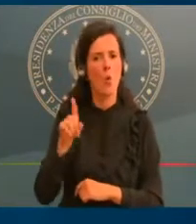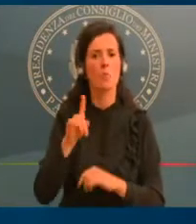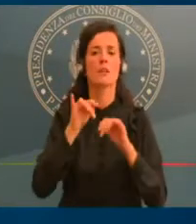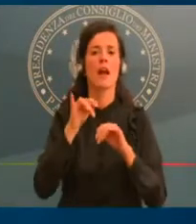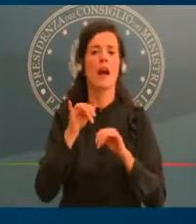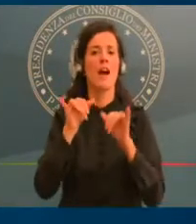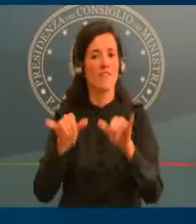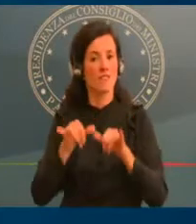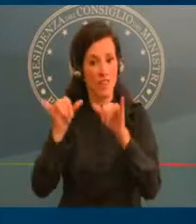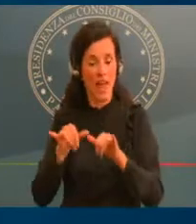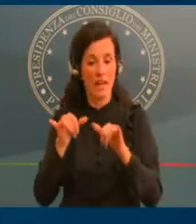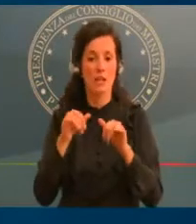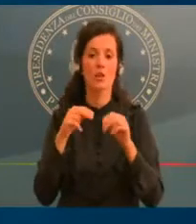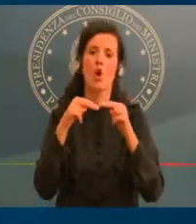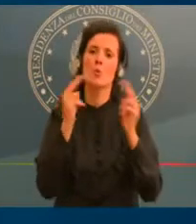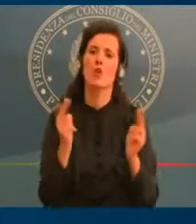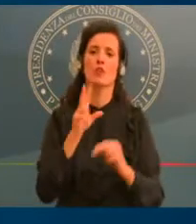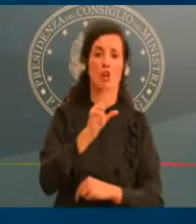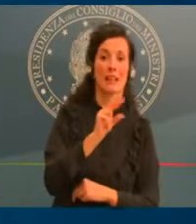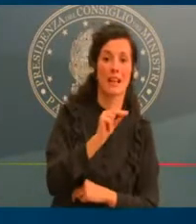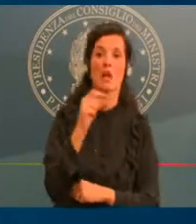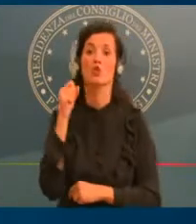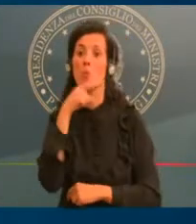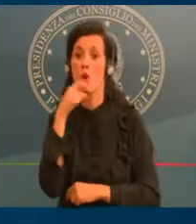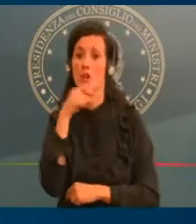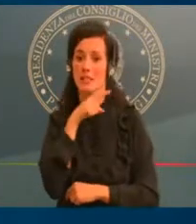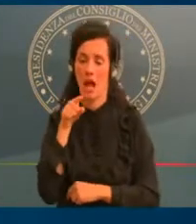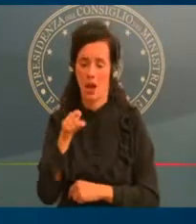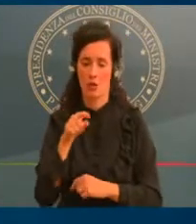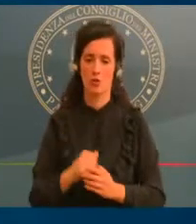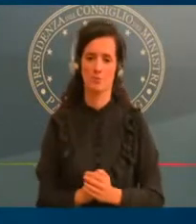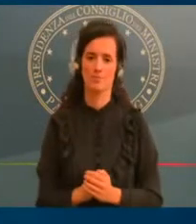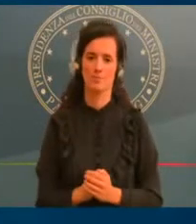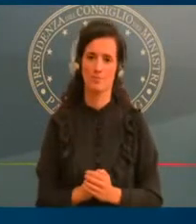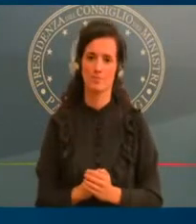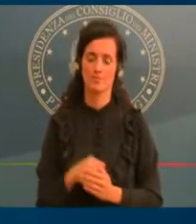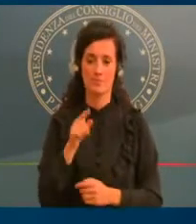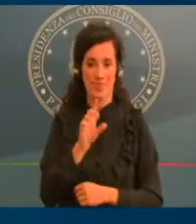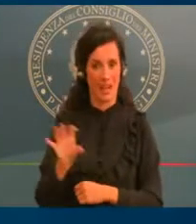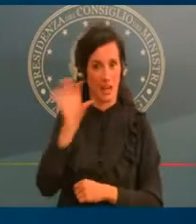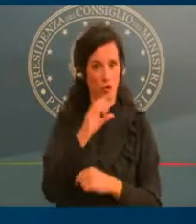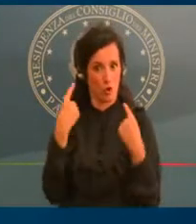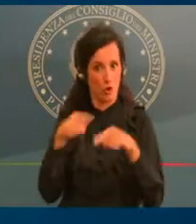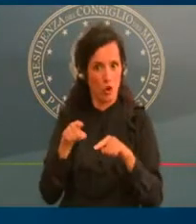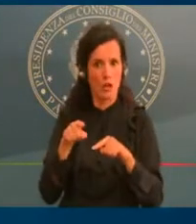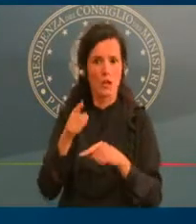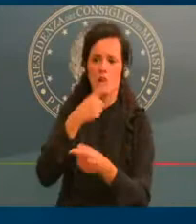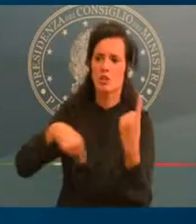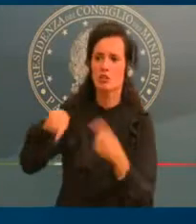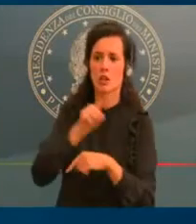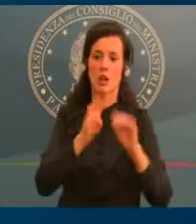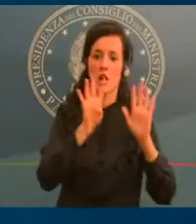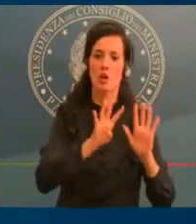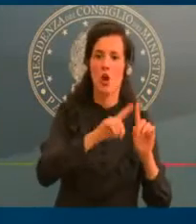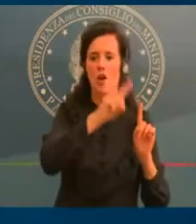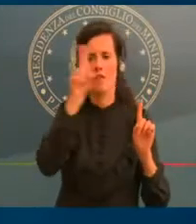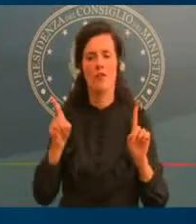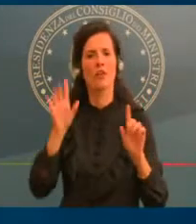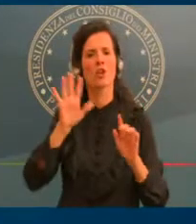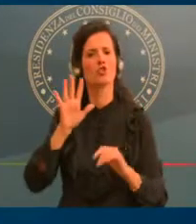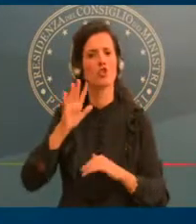circolare dalle ore 21 alle ore 5 del mattino, salvo comprovati motivi di lavoro, di necessità, di salute.